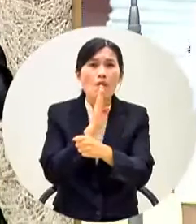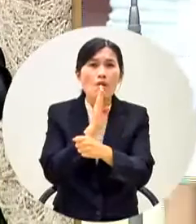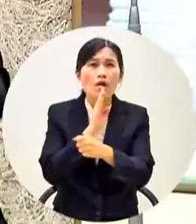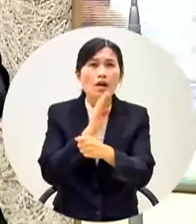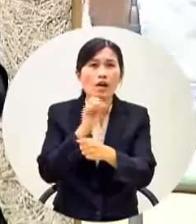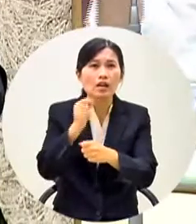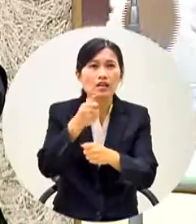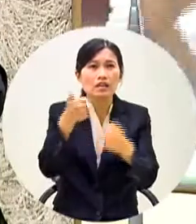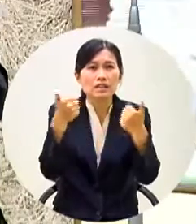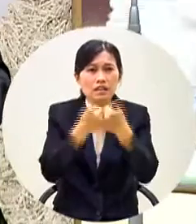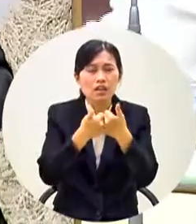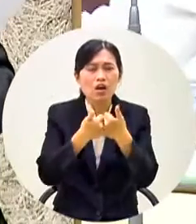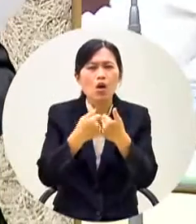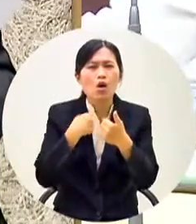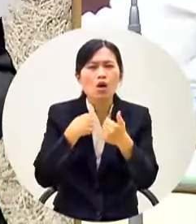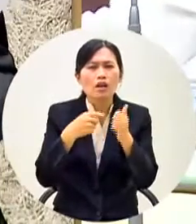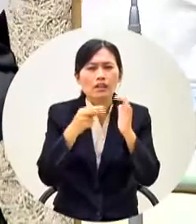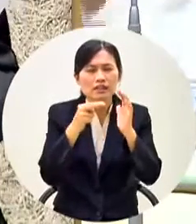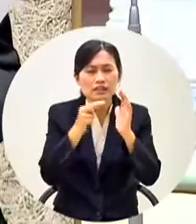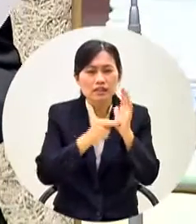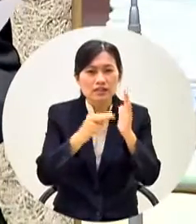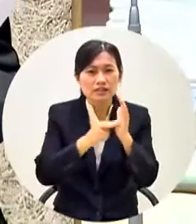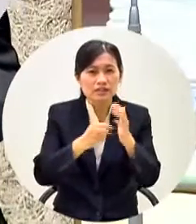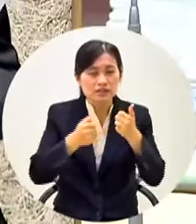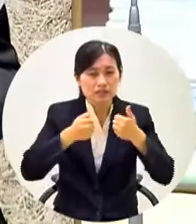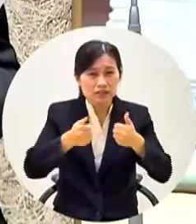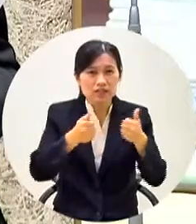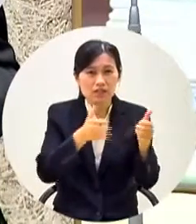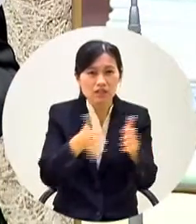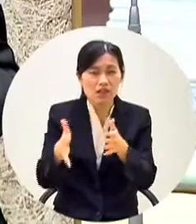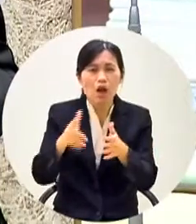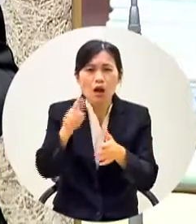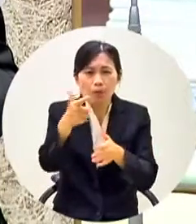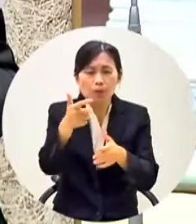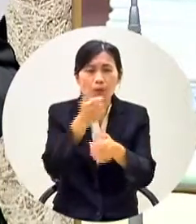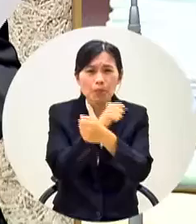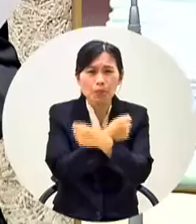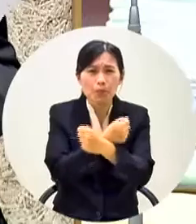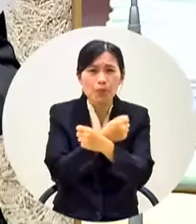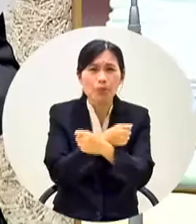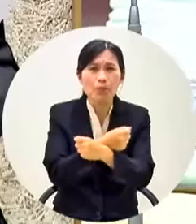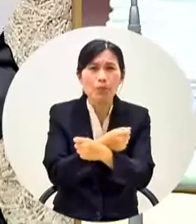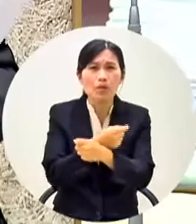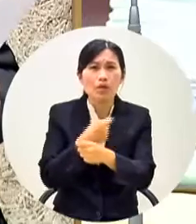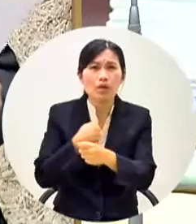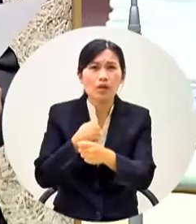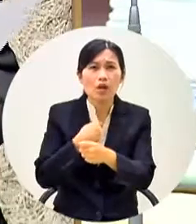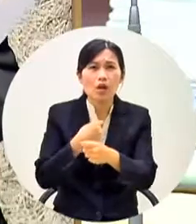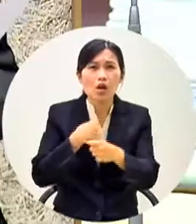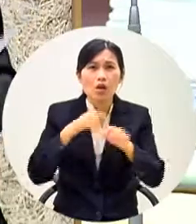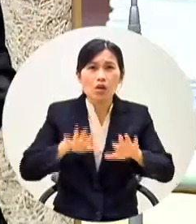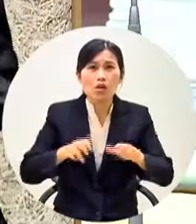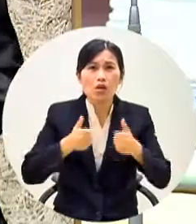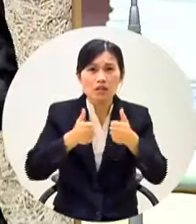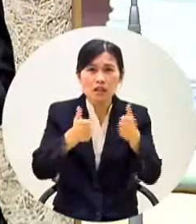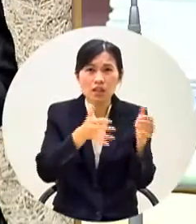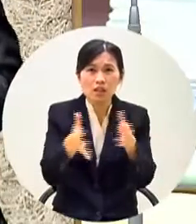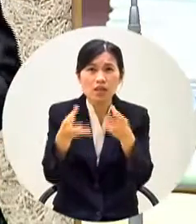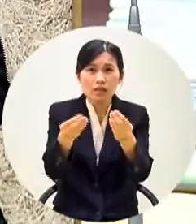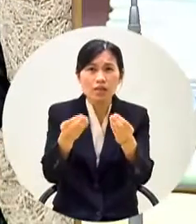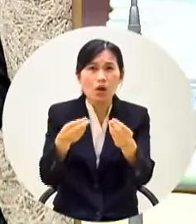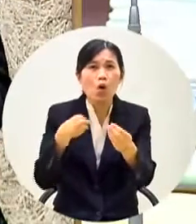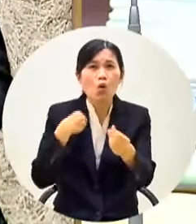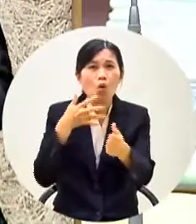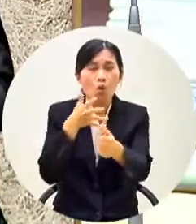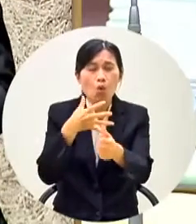會是講究道理的我在講道理不是考場我哪一點沒有道理我要跟議員報告到現在哪一點沒有道理冷氣機吳局長我哪一點